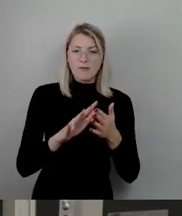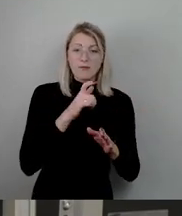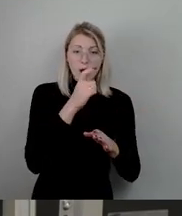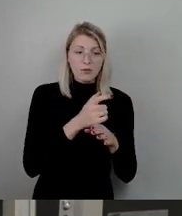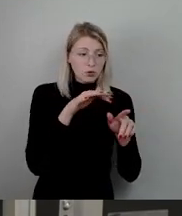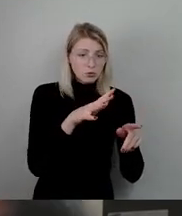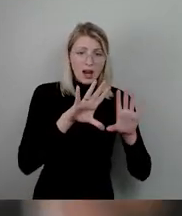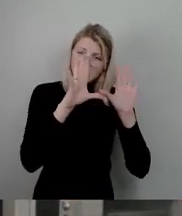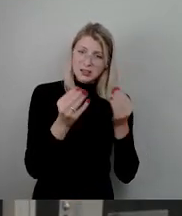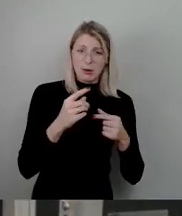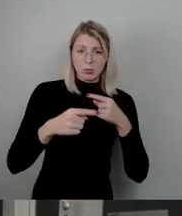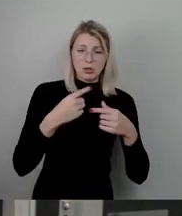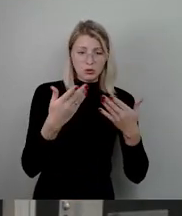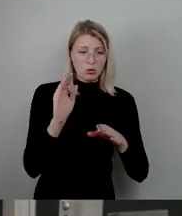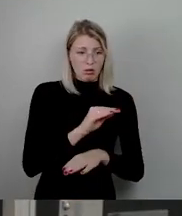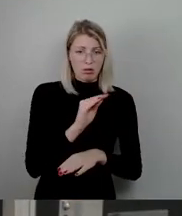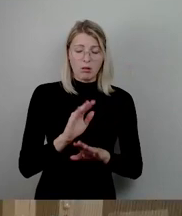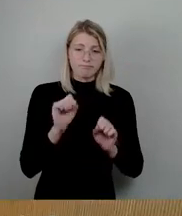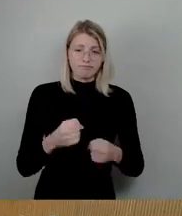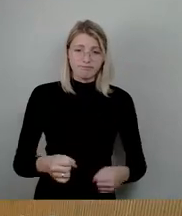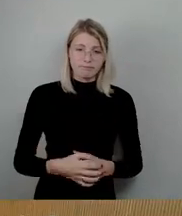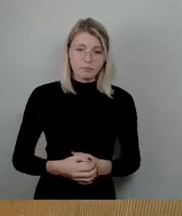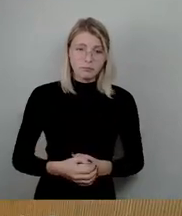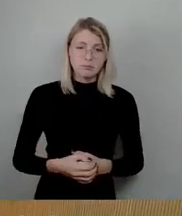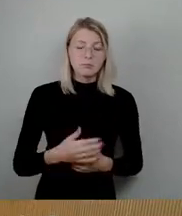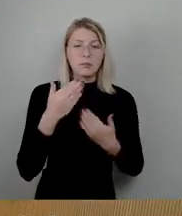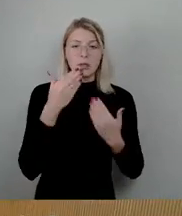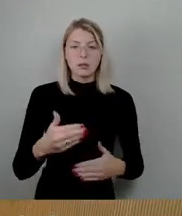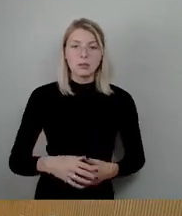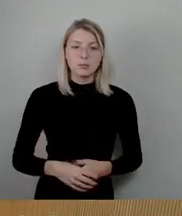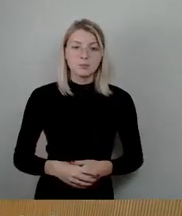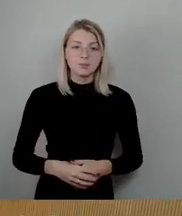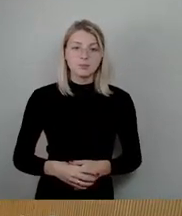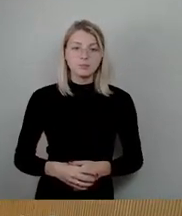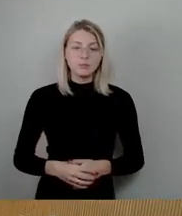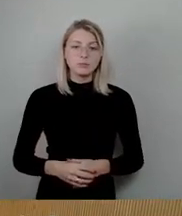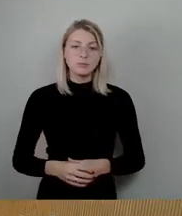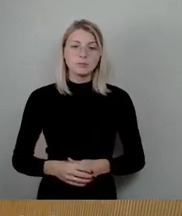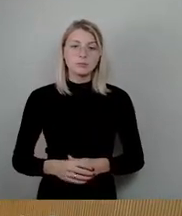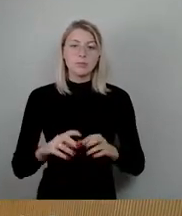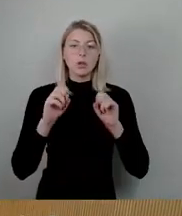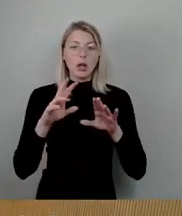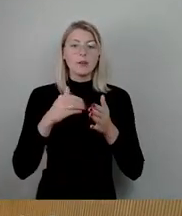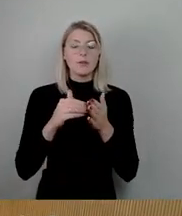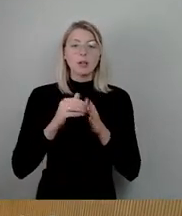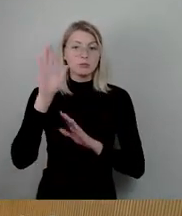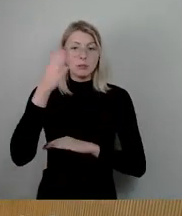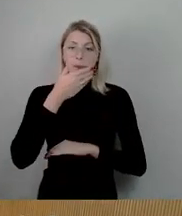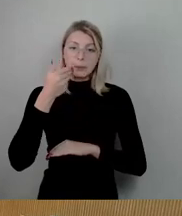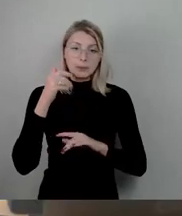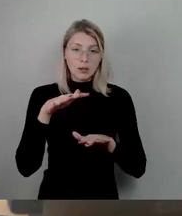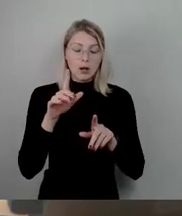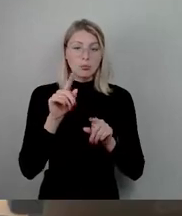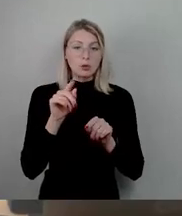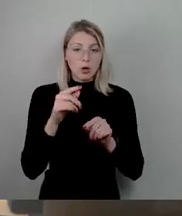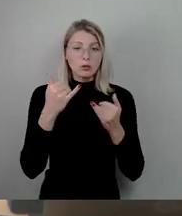ausblenden. Dankeschön. Applaus Okay, weitere Wortmeldungen sehe ich nicht. Dann die Frage an